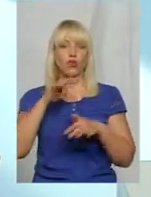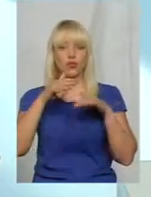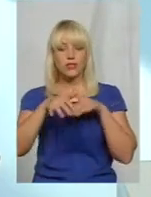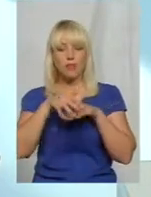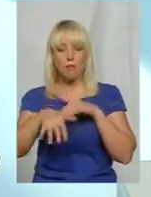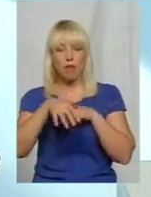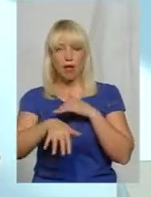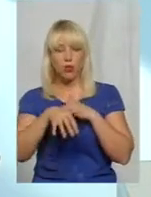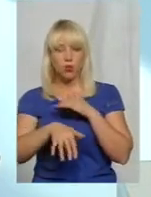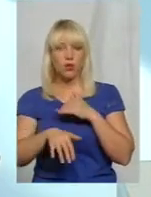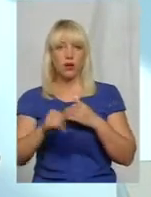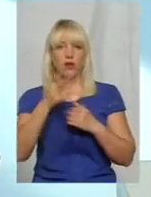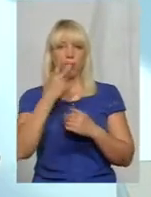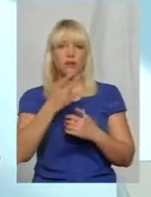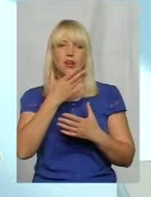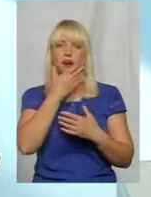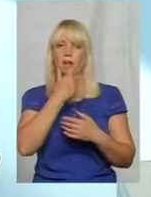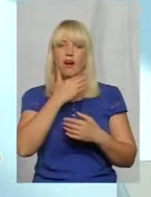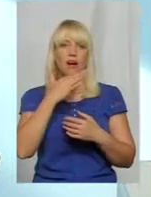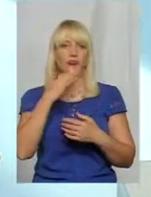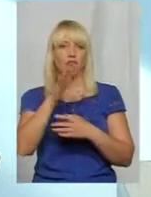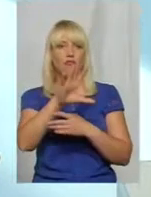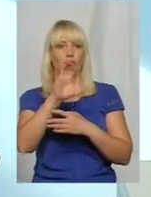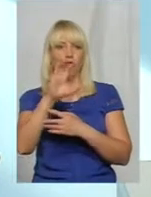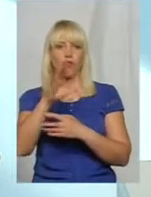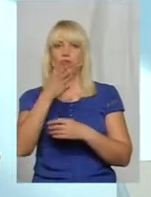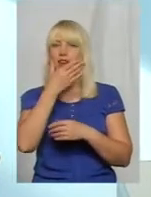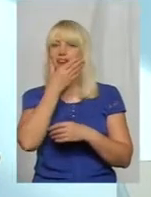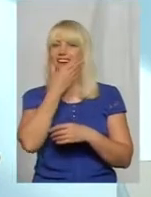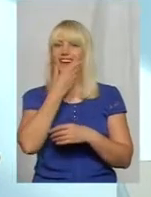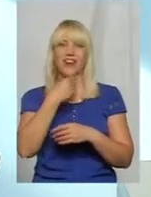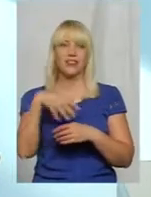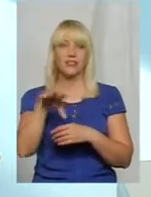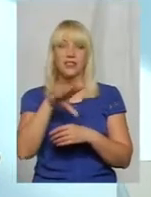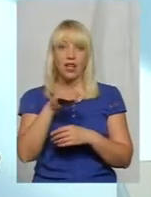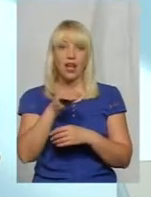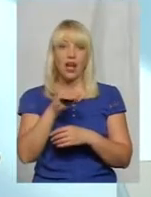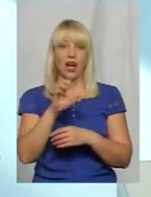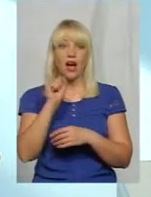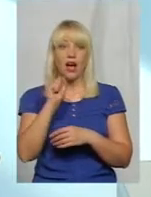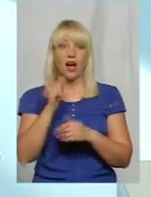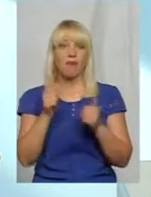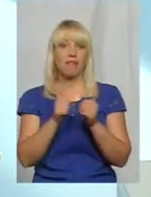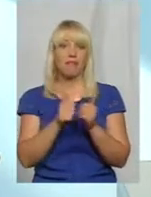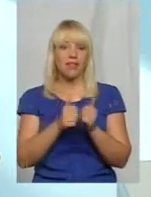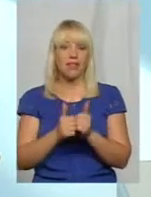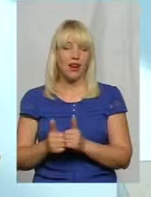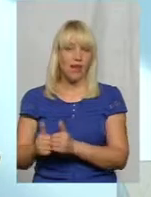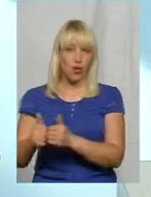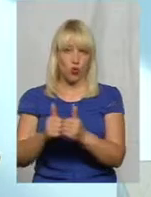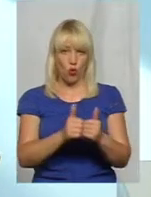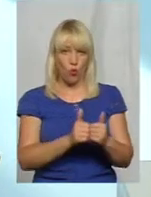ви можете побачити дуже багато фото цього водоспаду, дуже гарне, а біля нього куча